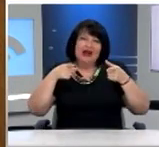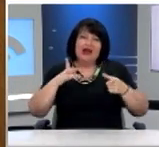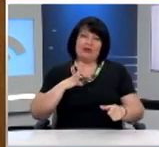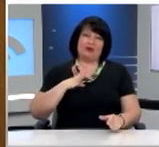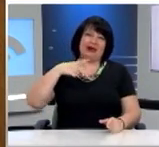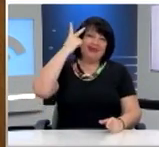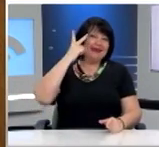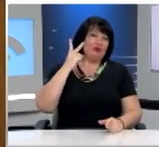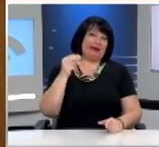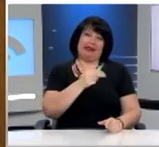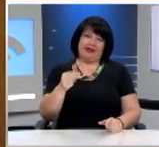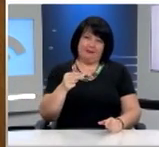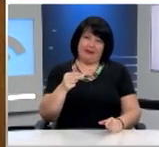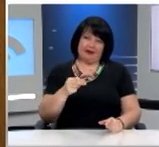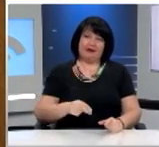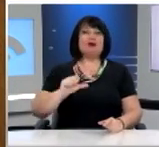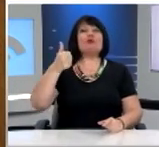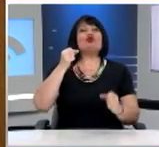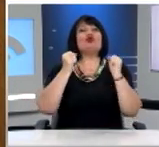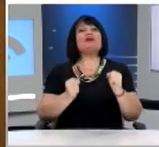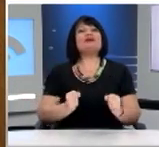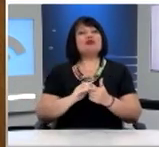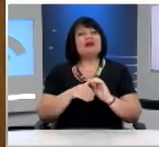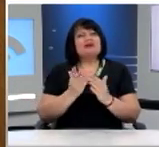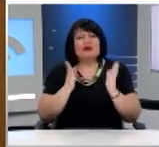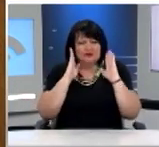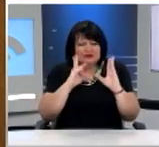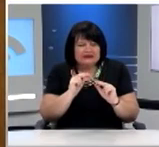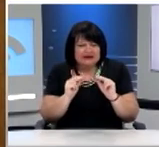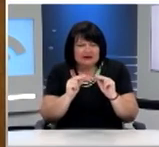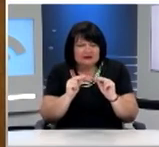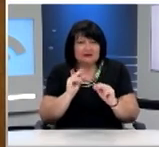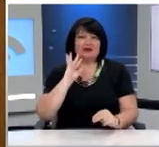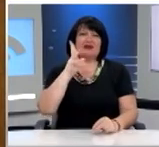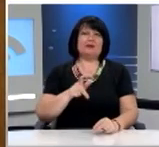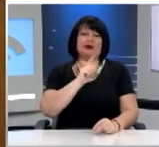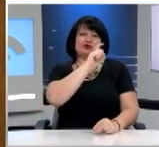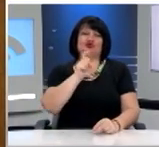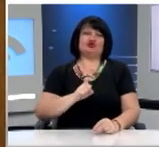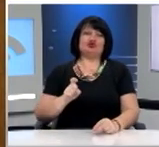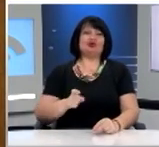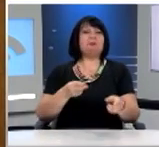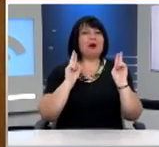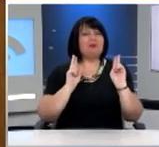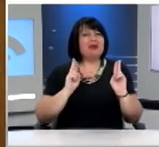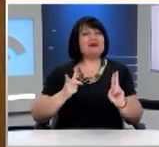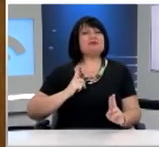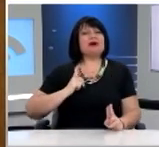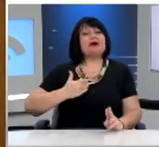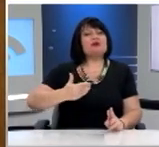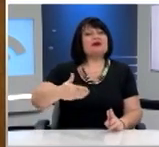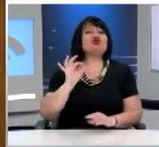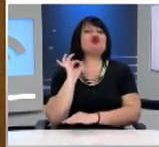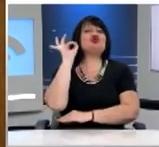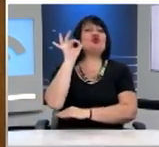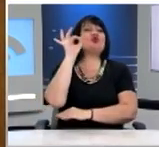ανθρωπίνων δικαιωμάτων. Το πρώτο βασικό ενδιαφέρον μας σχετίζεται με την καθημερινότητα της προσβεκίας και της επιδιώξης